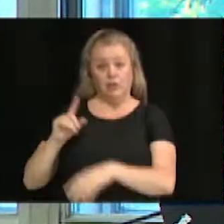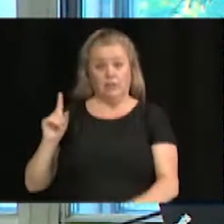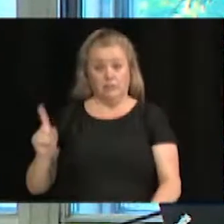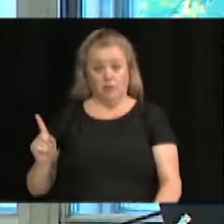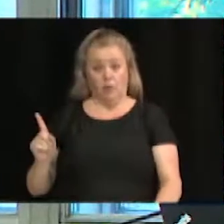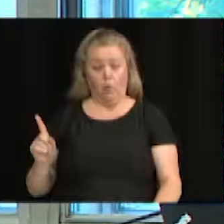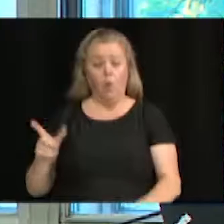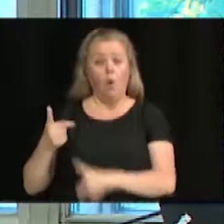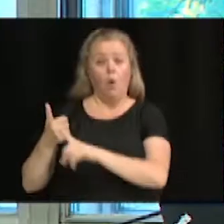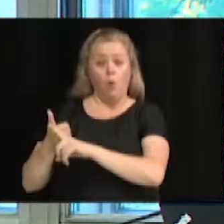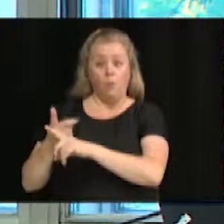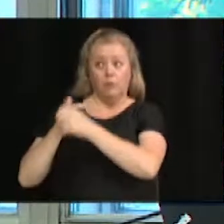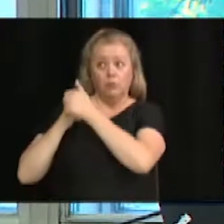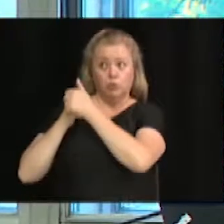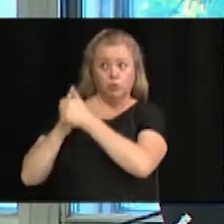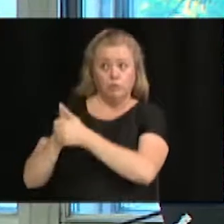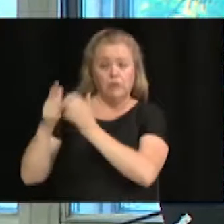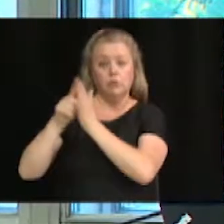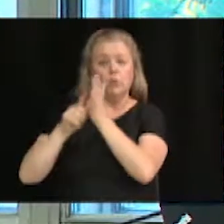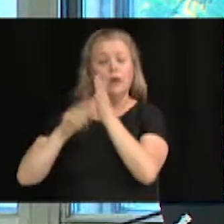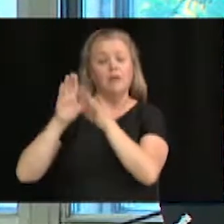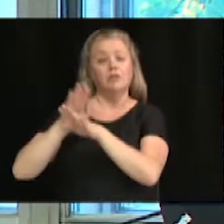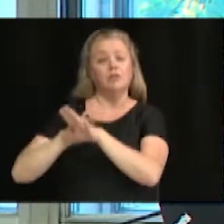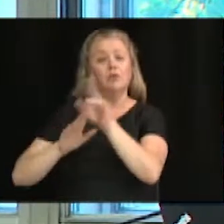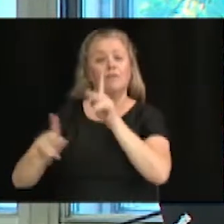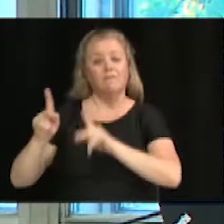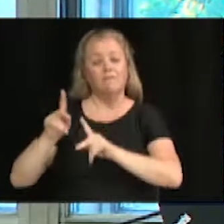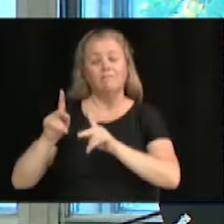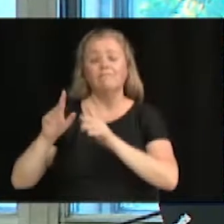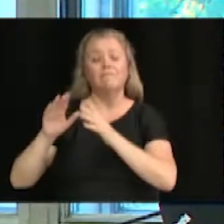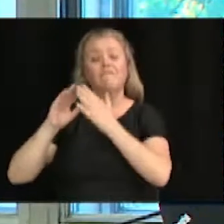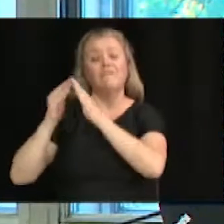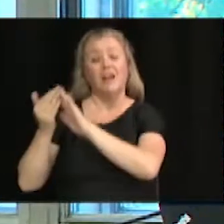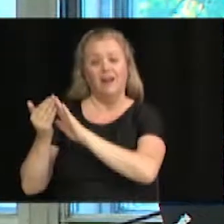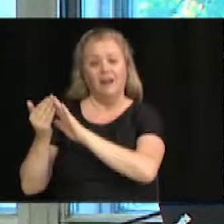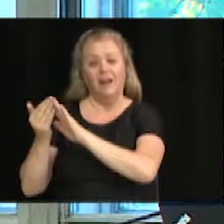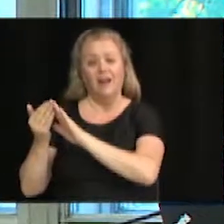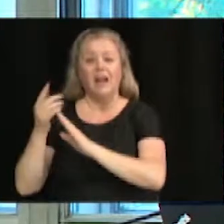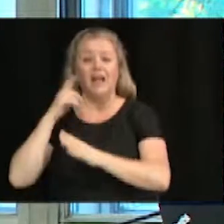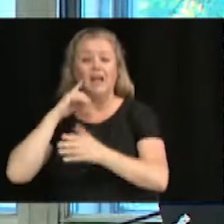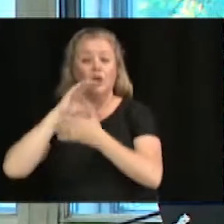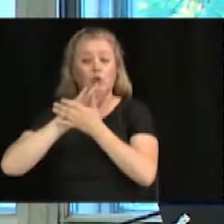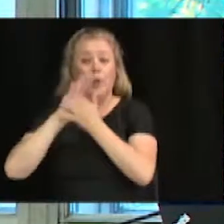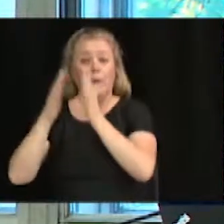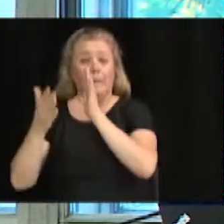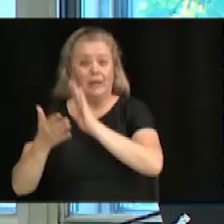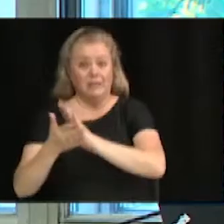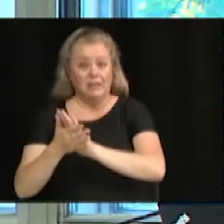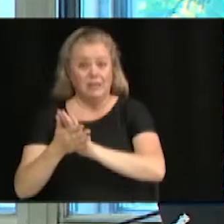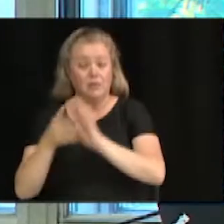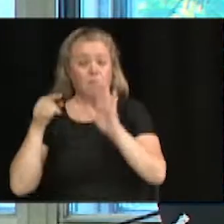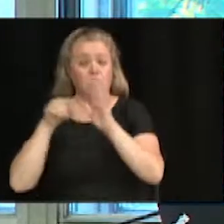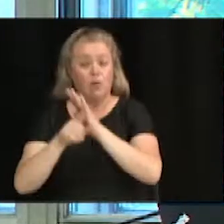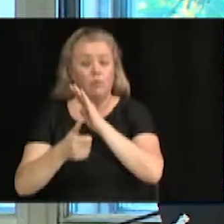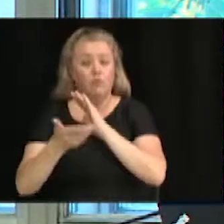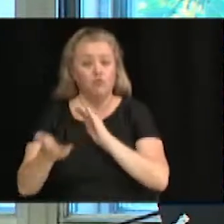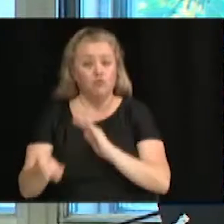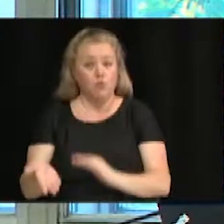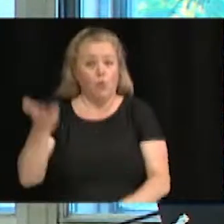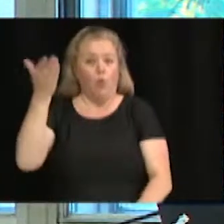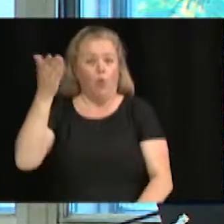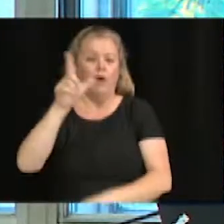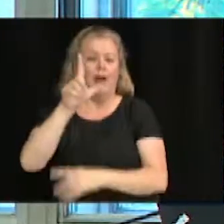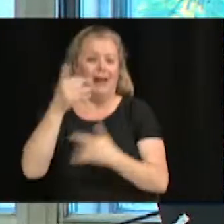dispositions de la loi sur les cités et villes, d'accorder le contrat à la firme ayant obtenu le pointage final le plus élevé, soit la salle